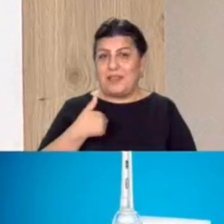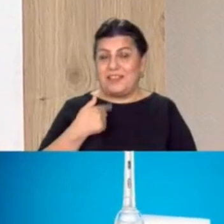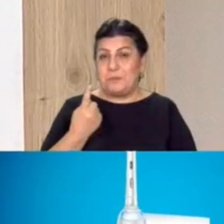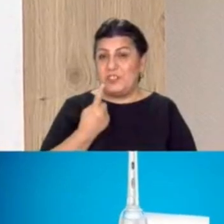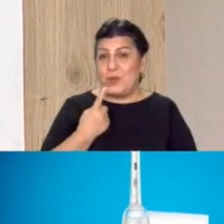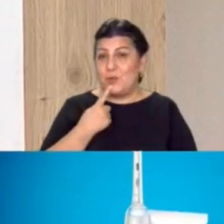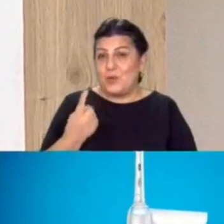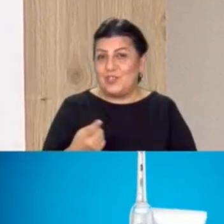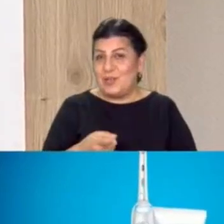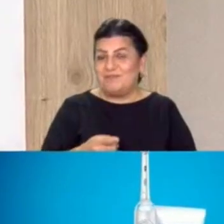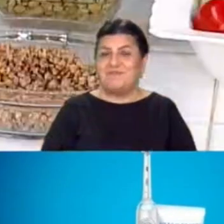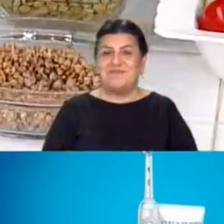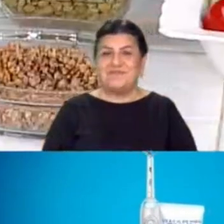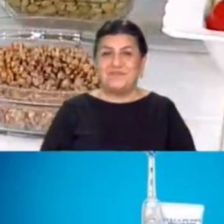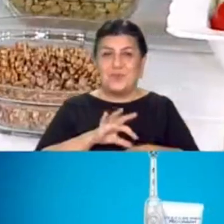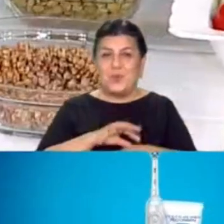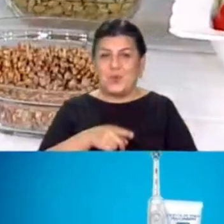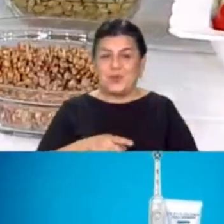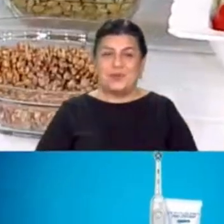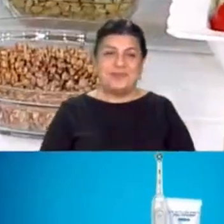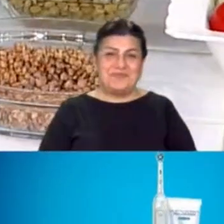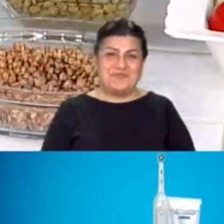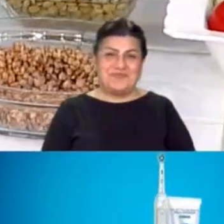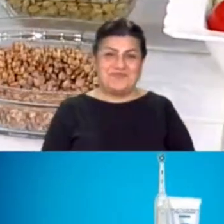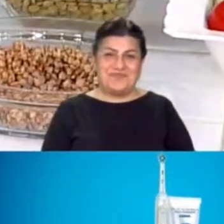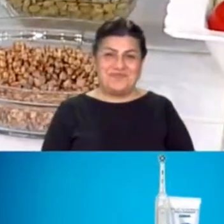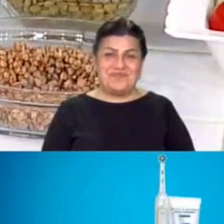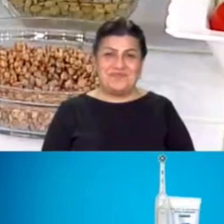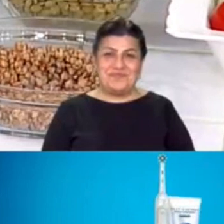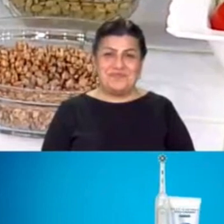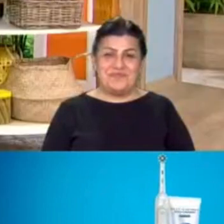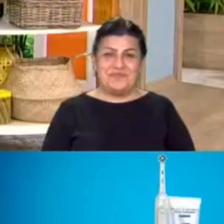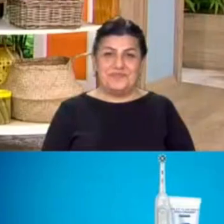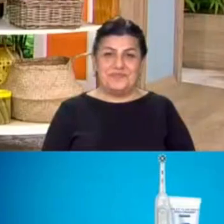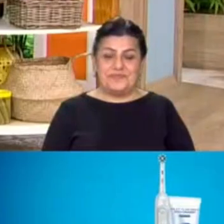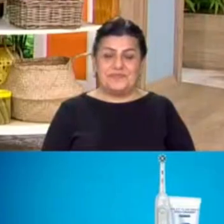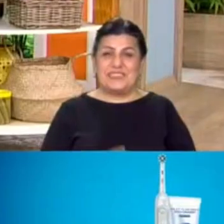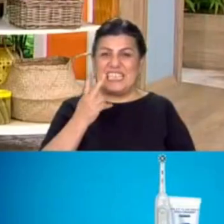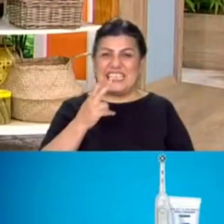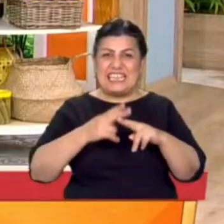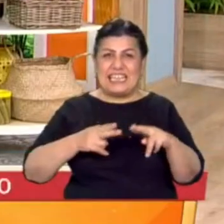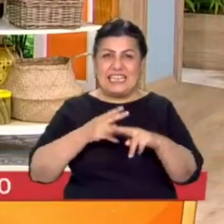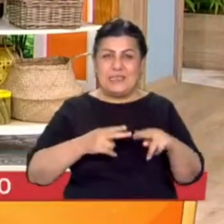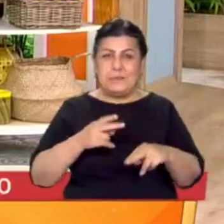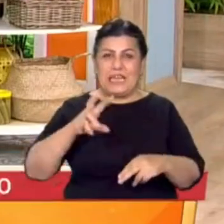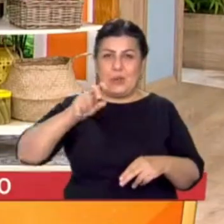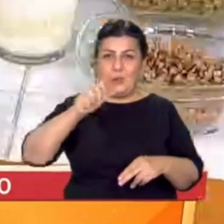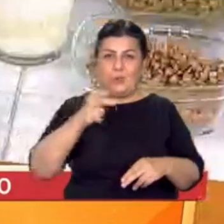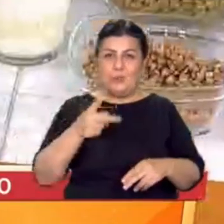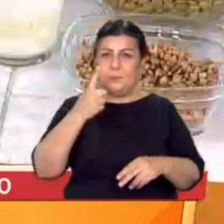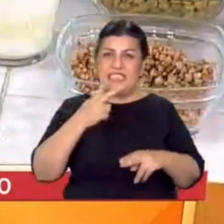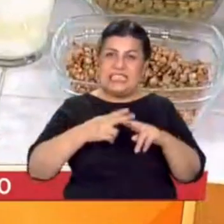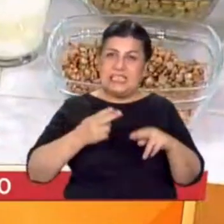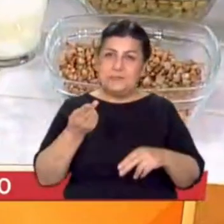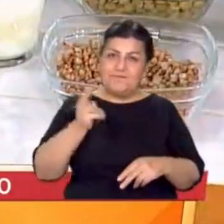söyleyeceğim o zaman. Bekliyorum. Hadi bakalım. Mesela şimdi iki dilim. O kadar bir limon. Bir dilim daha